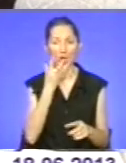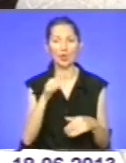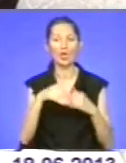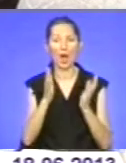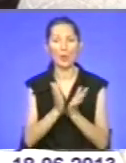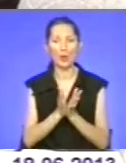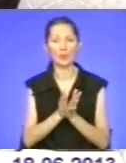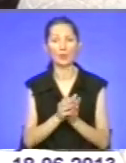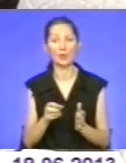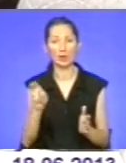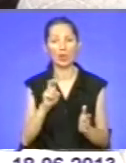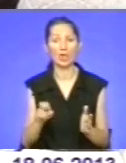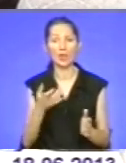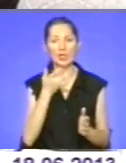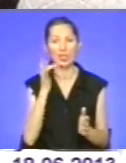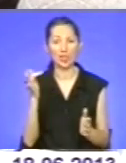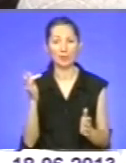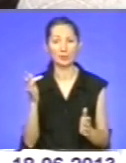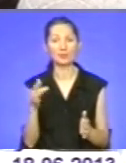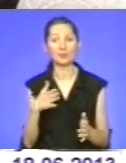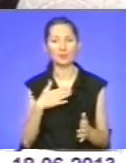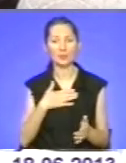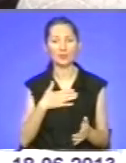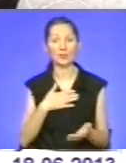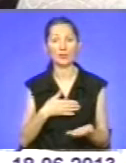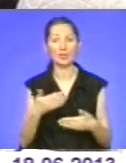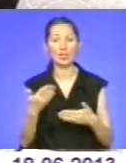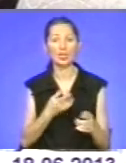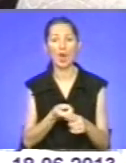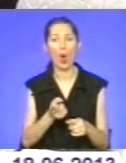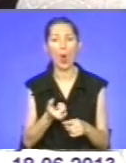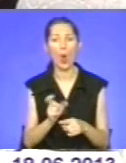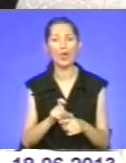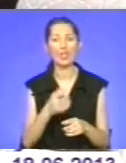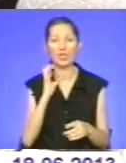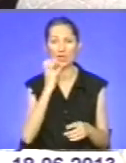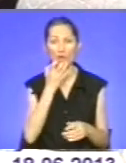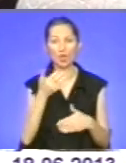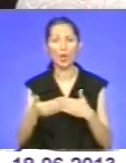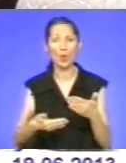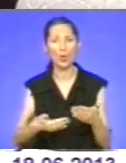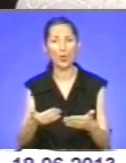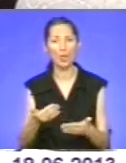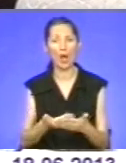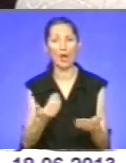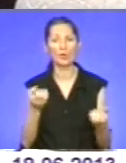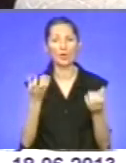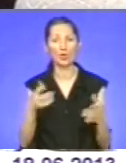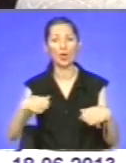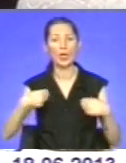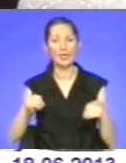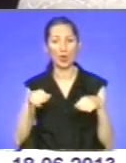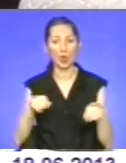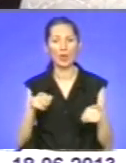США. Ми пройшли дуже серйозний путь от простой торговли